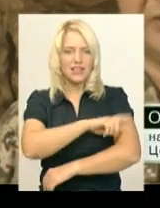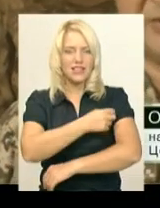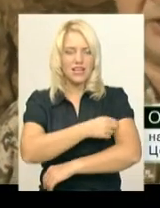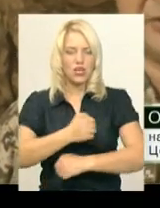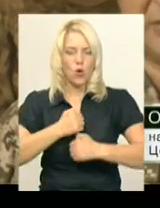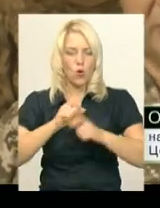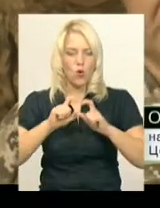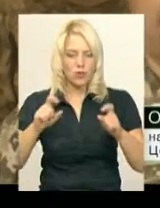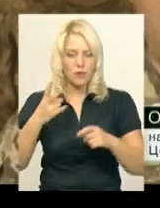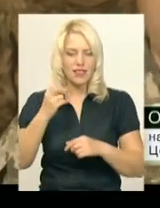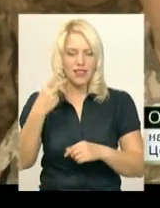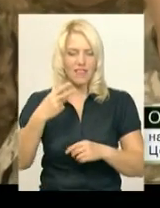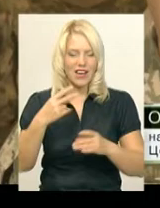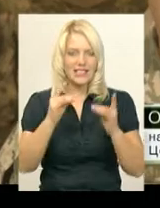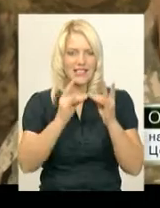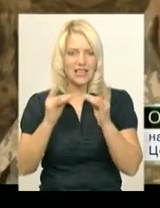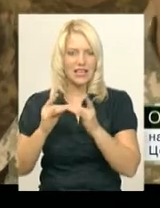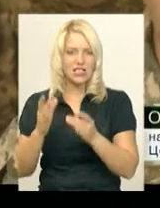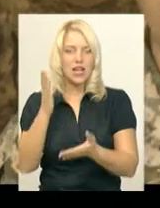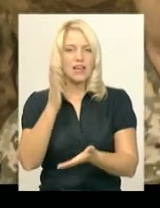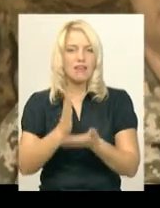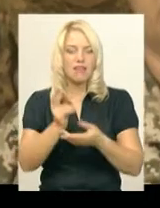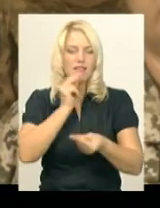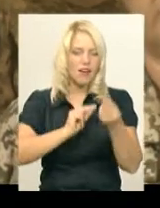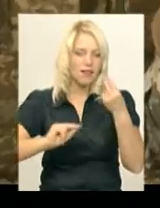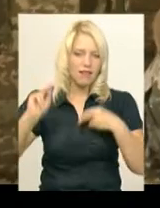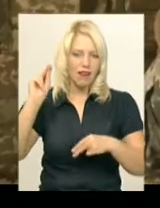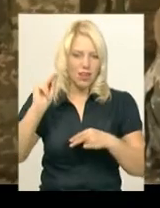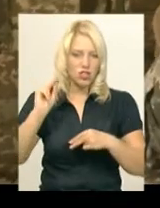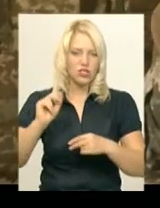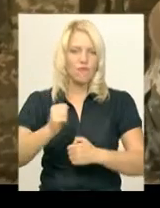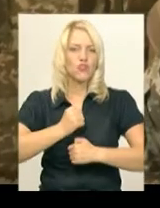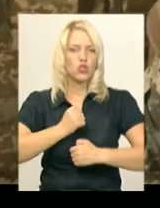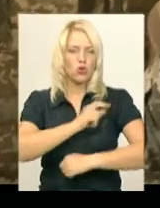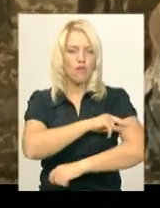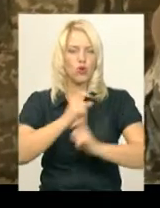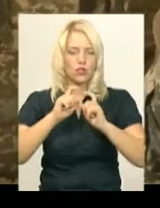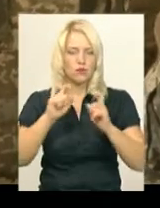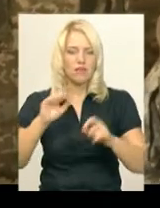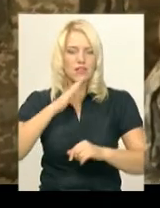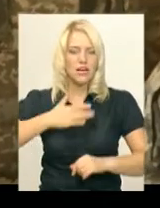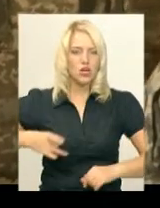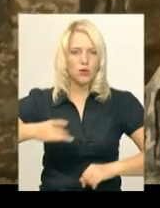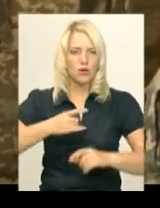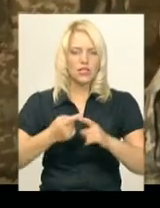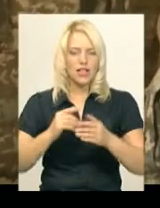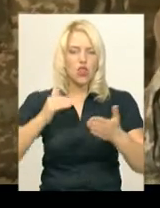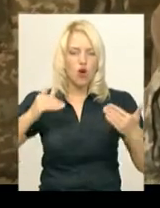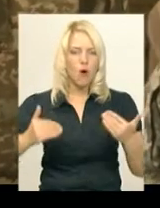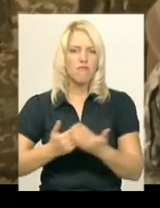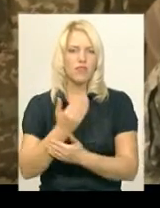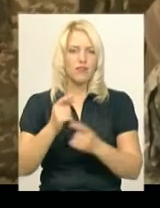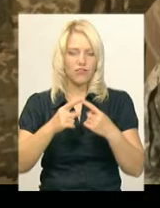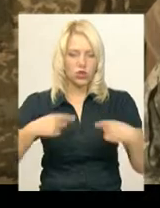є одним із кращих госпіталів в нашому регіоні. І це відділення, відкрите відділення, оновлене відділення, є